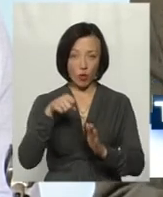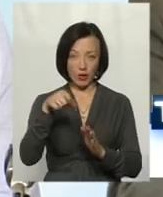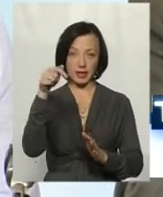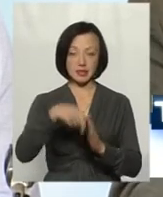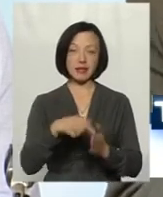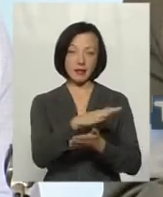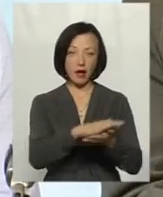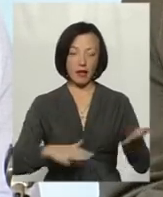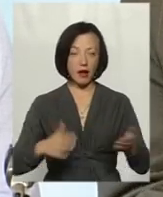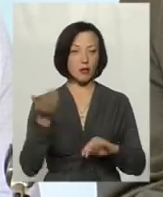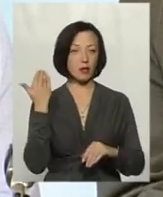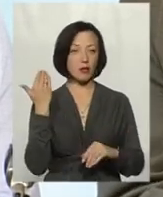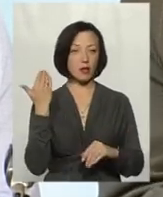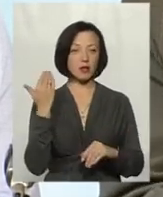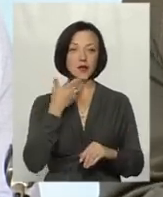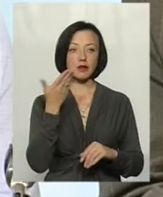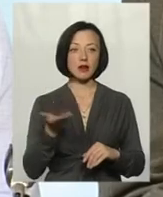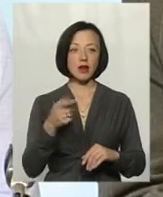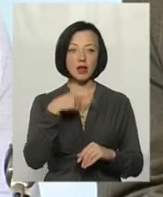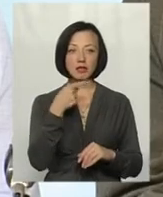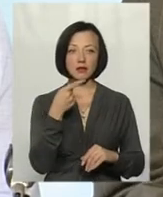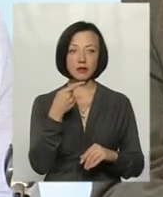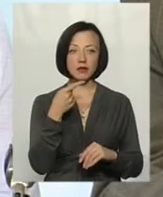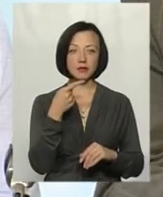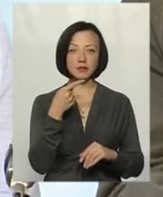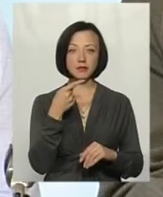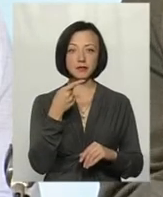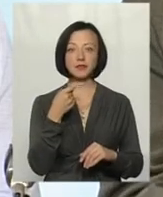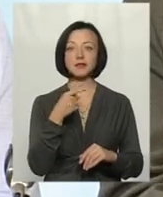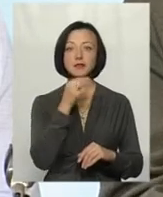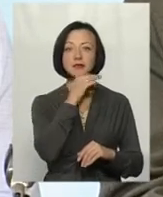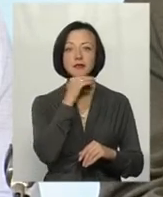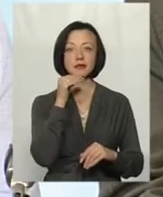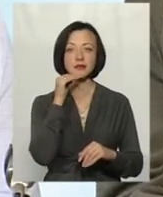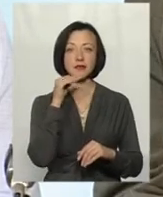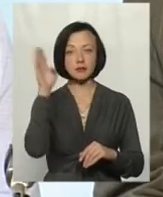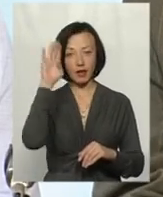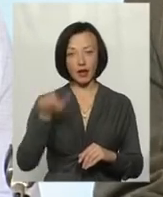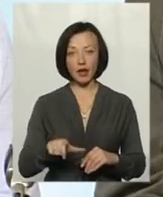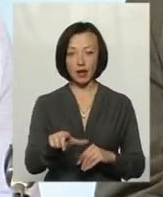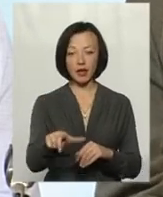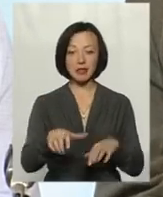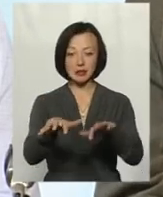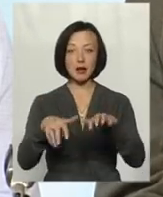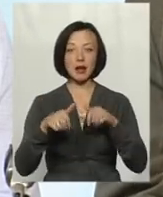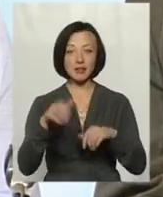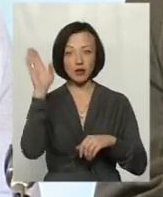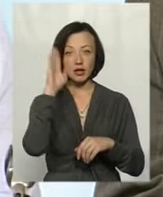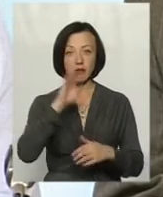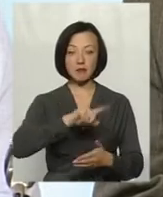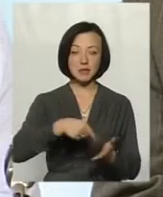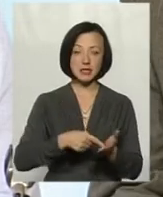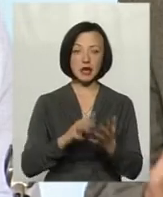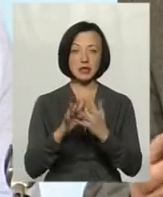І от попередній говорив Борисович, що з багатьох річок береться вода в міста і села,